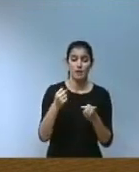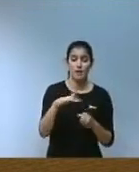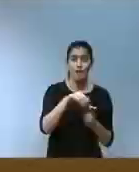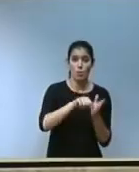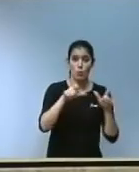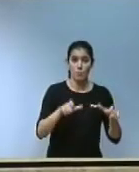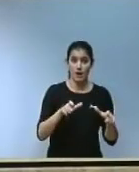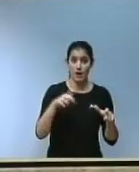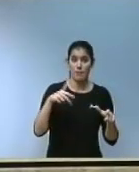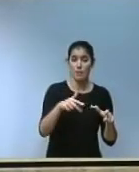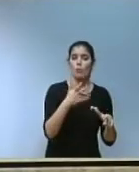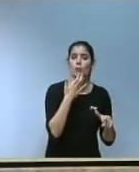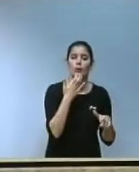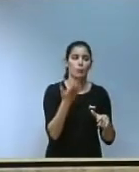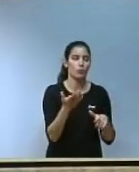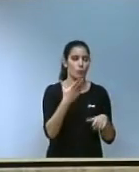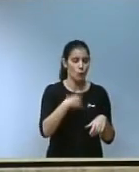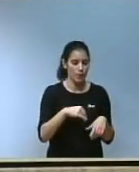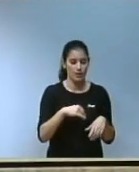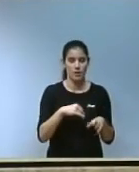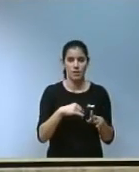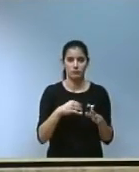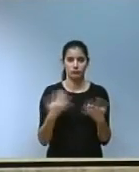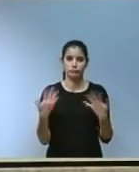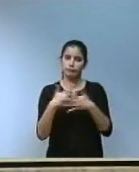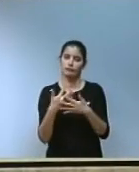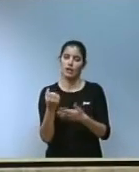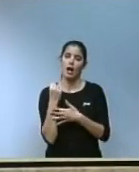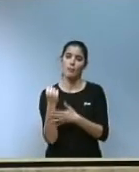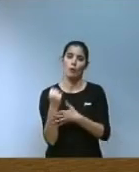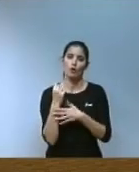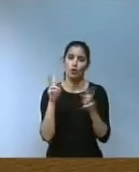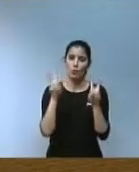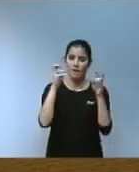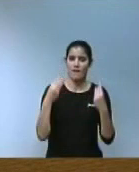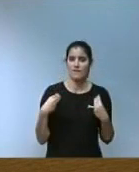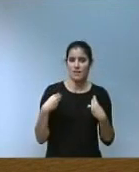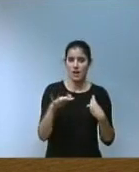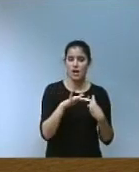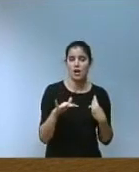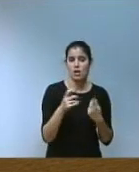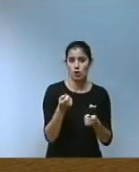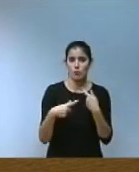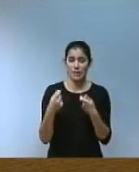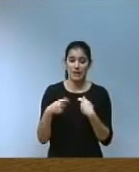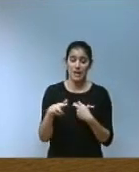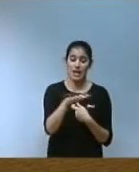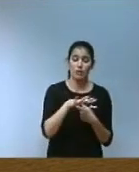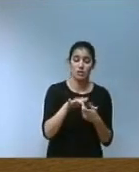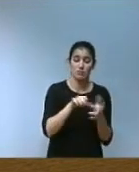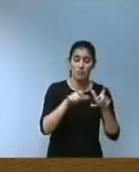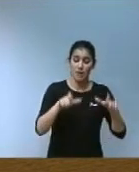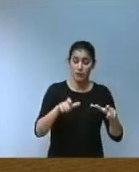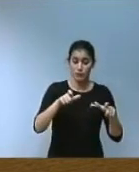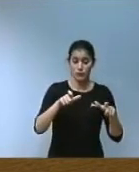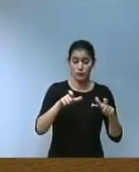sinergies entre els diferents formats comercials i donaran nova vida comercial als espais urbans consolidats propiciant